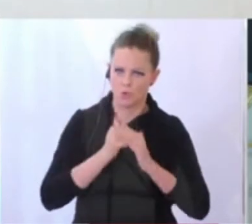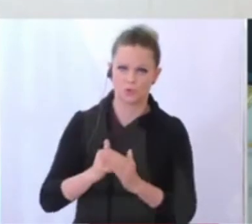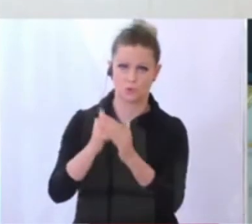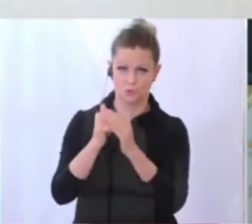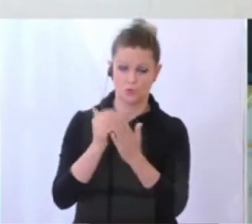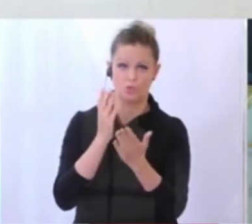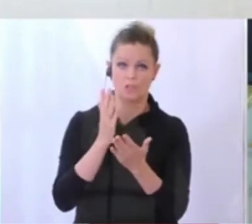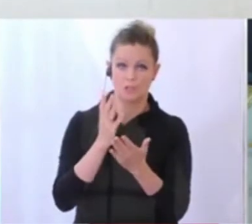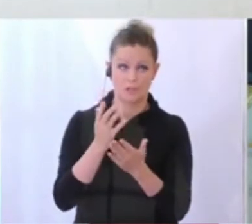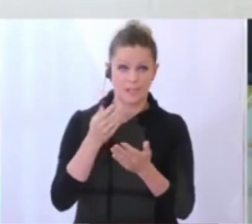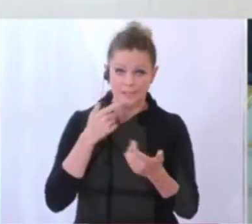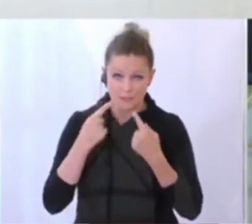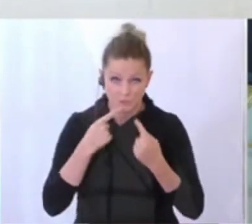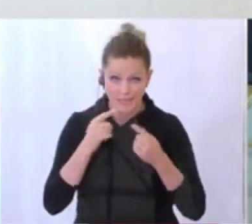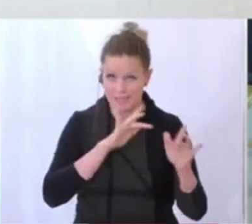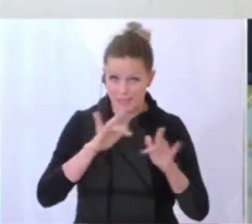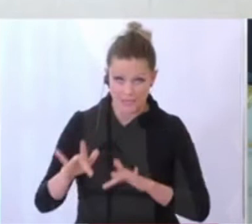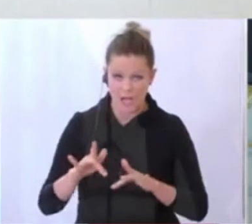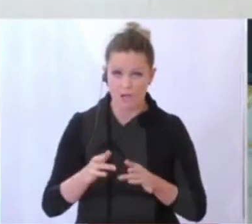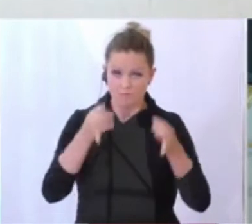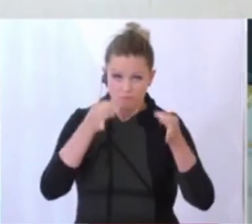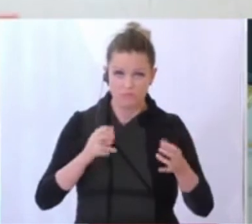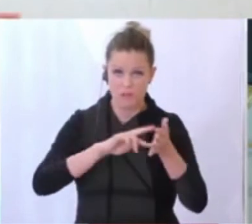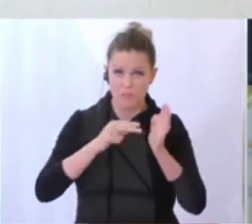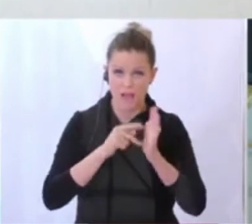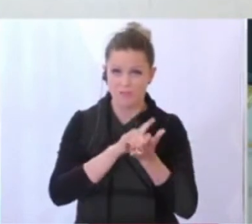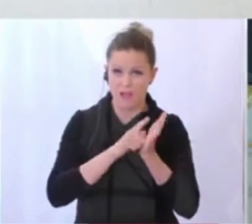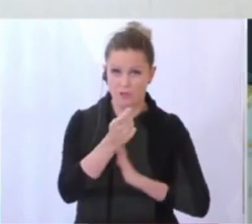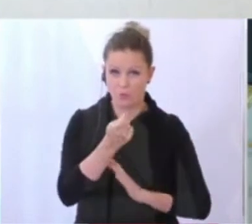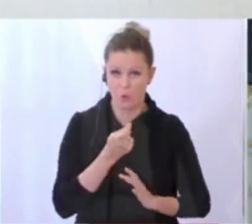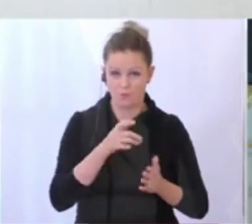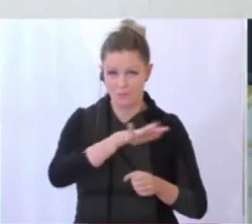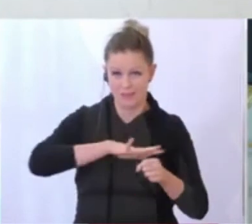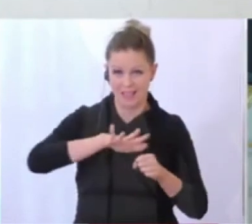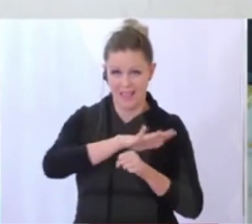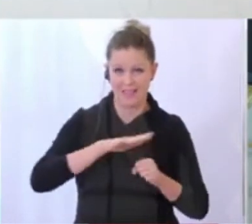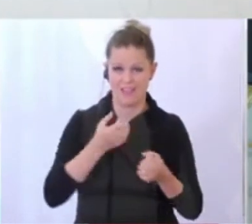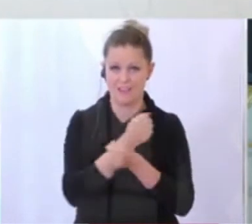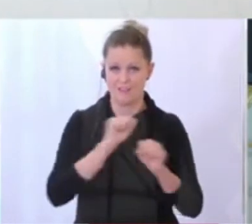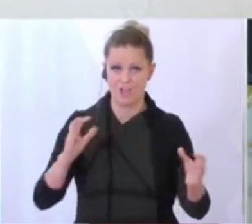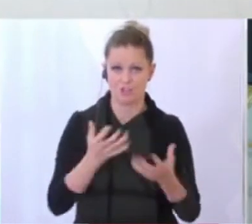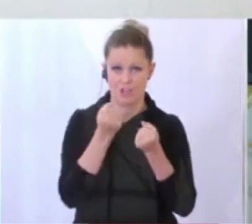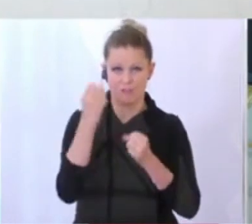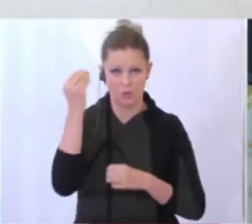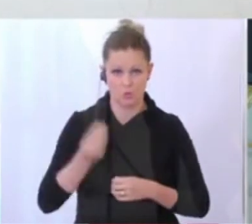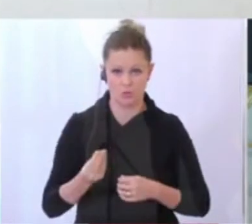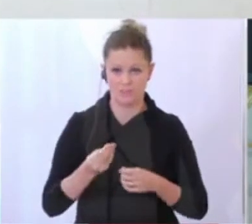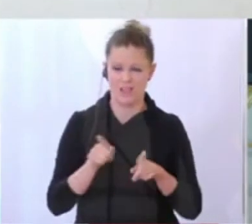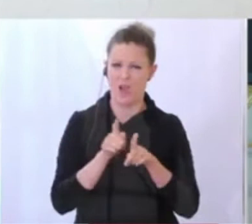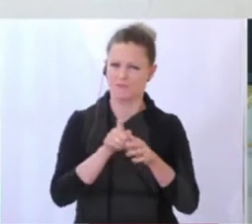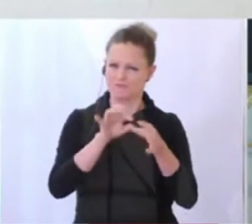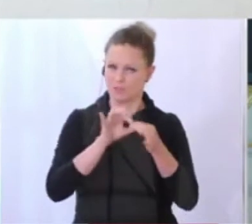Sind Sie da in Gesprächen? Bis wann wird es da einen konkreten Plan geben in diesem Bereich für die ganzen Freischaffenden? Da geht es ja teilweise wirklich